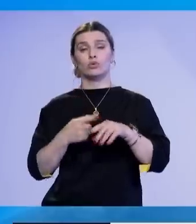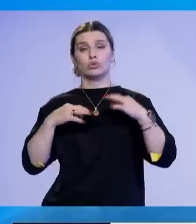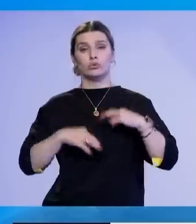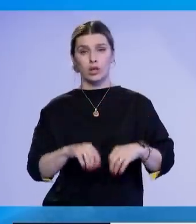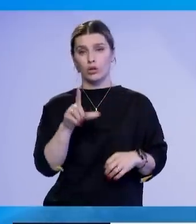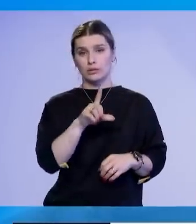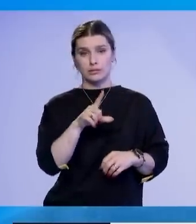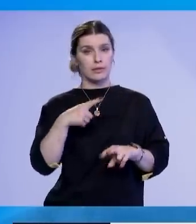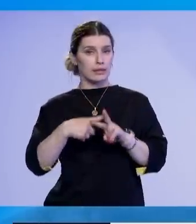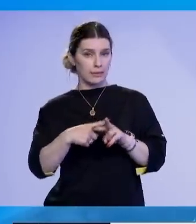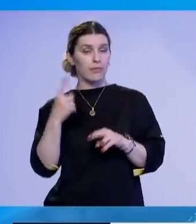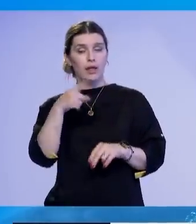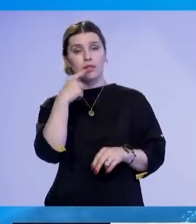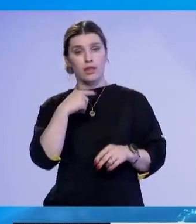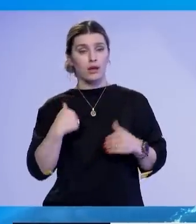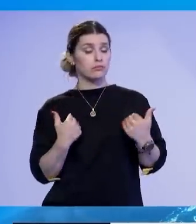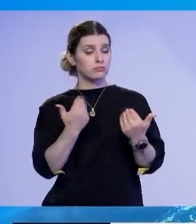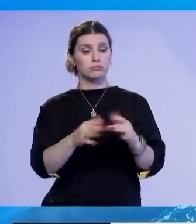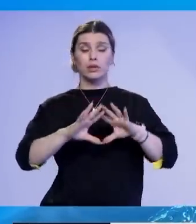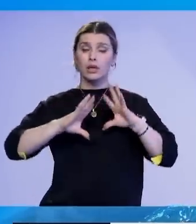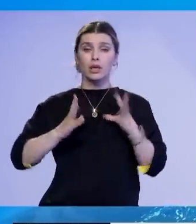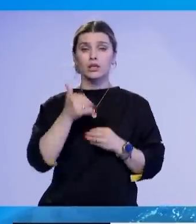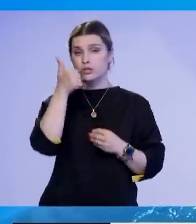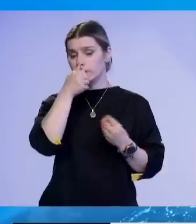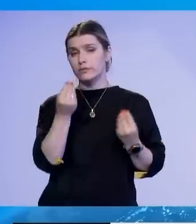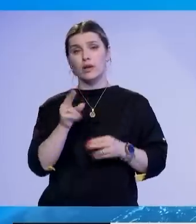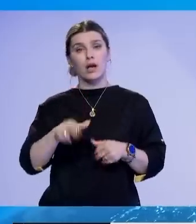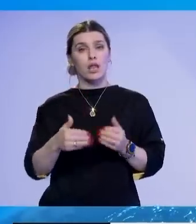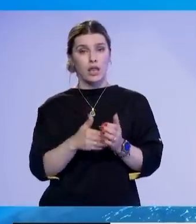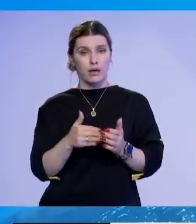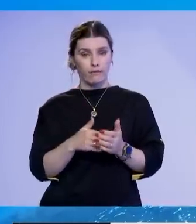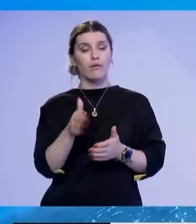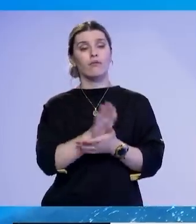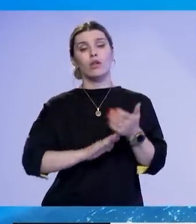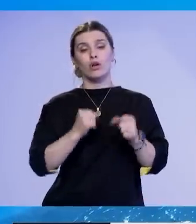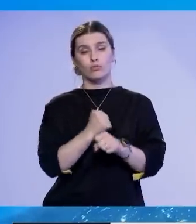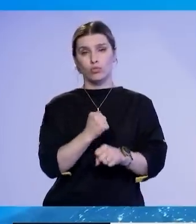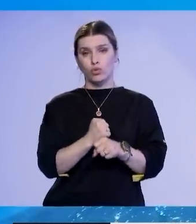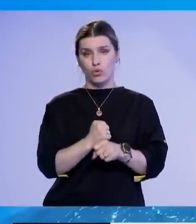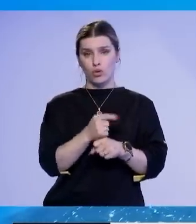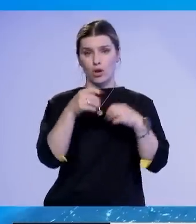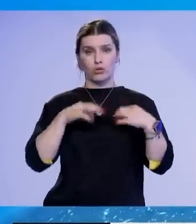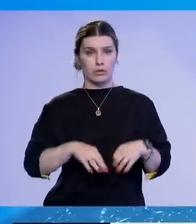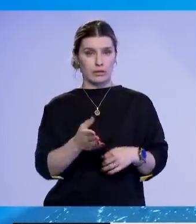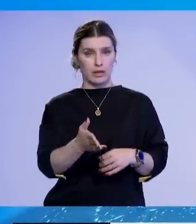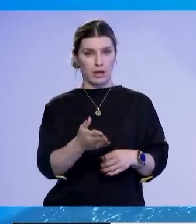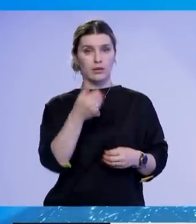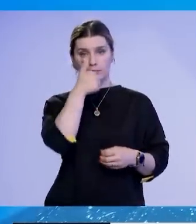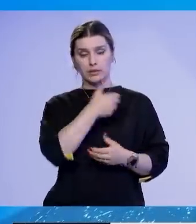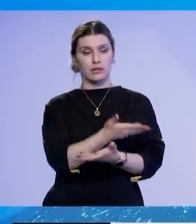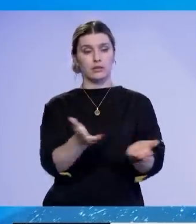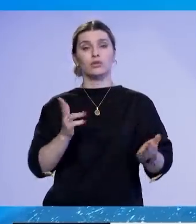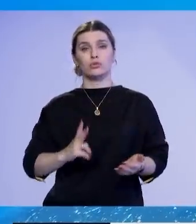Sveçla ka thënë se i ka ofruar gjithë në bështetjen kryetari të ri për punën në të mirë të gjithë qytetarve. Dërka që ekipi